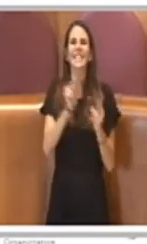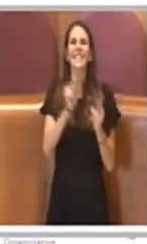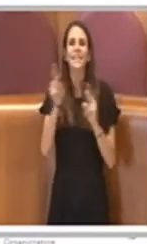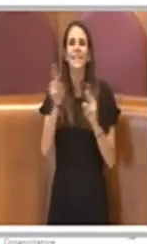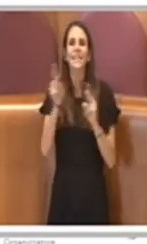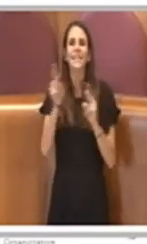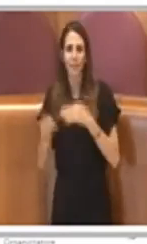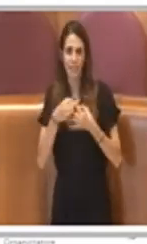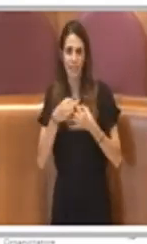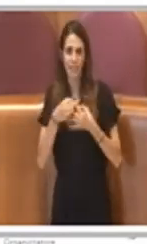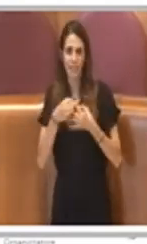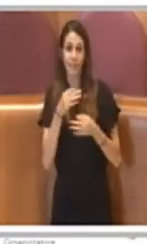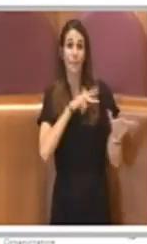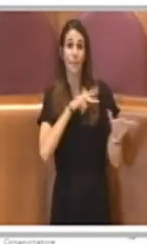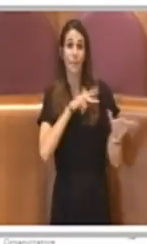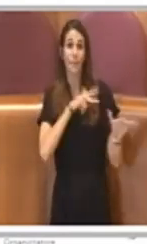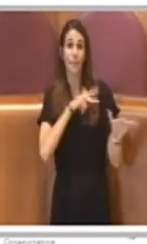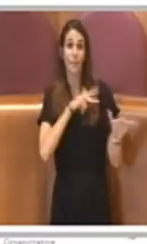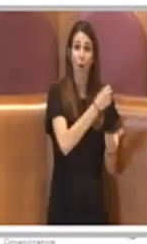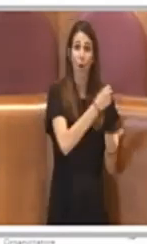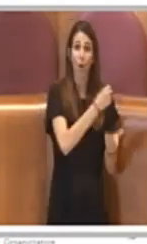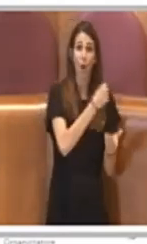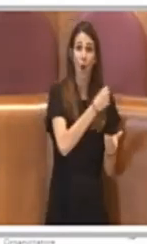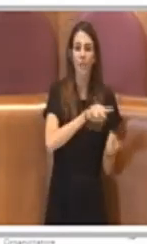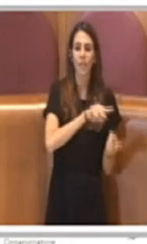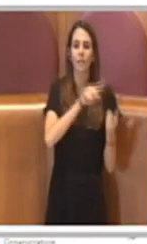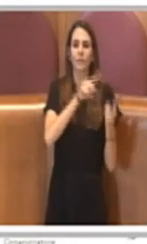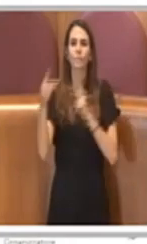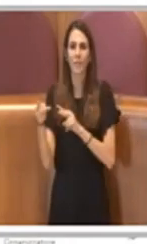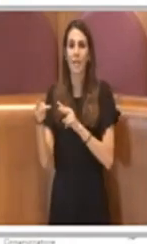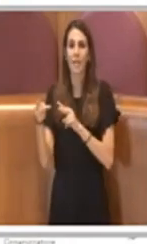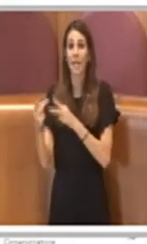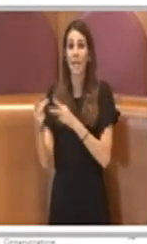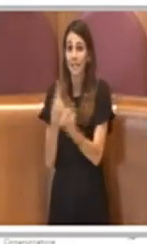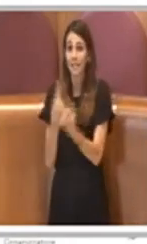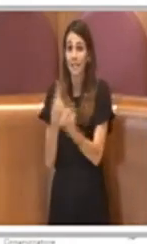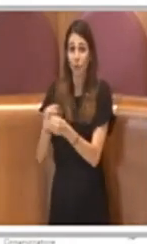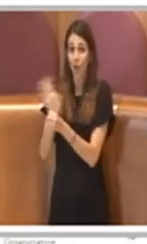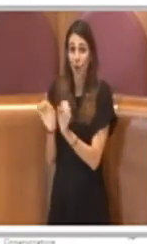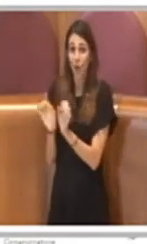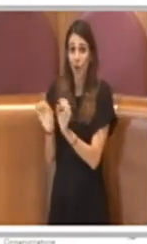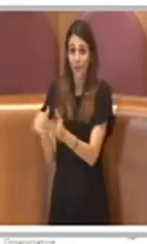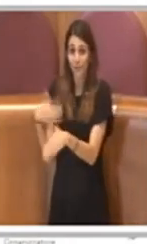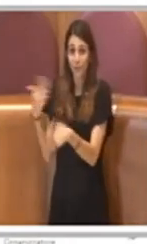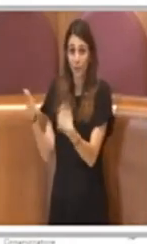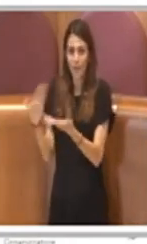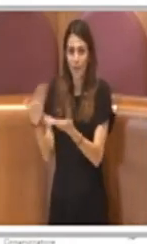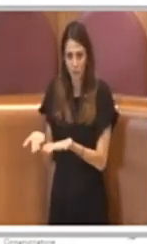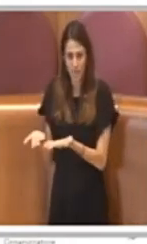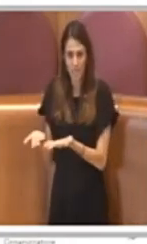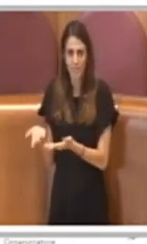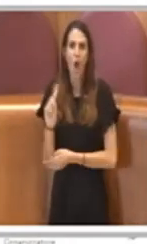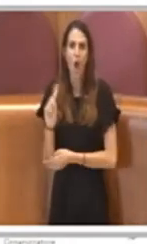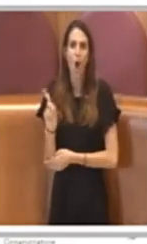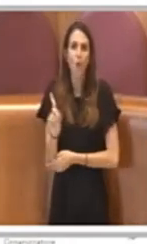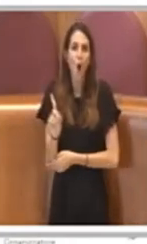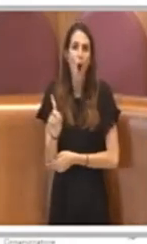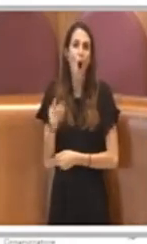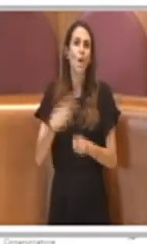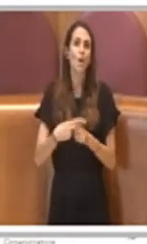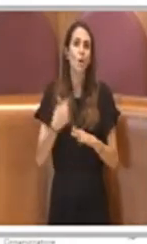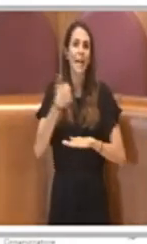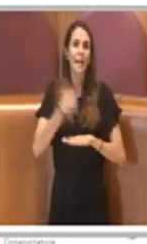'emergenza che c'è stata. Per cui non sono risorse in più che Roma Capitale sta dando al municipio decimo, ma sono